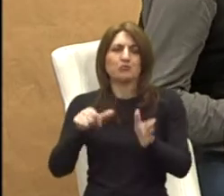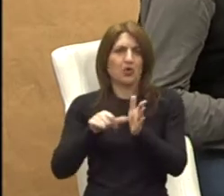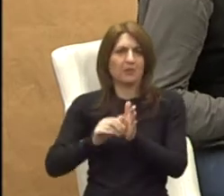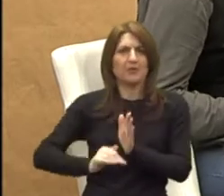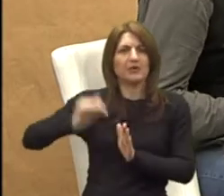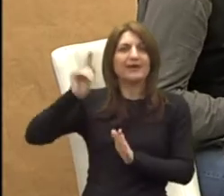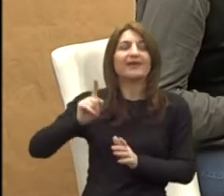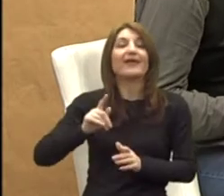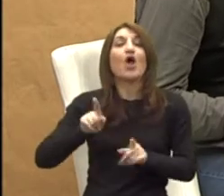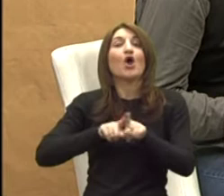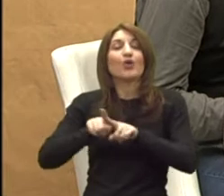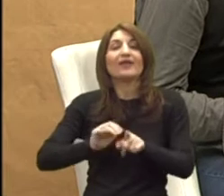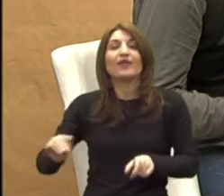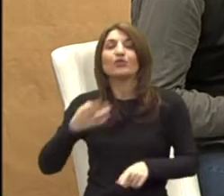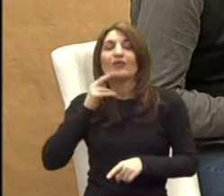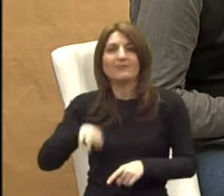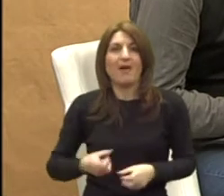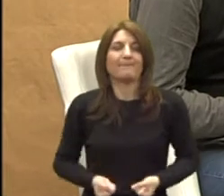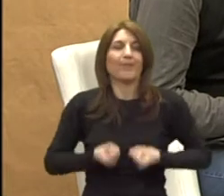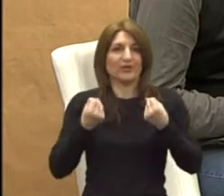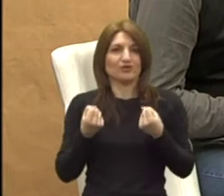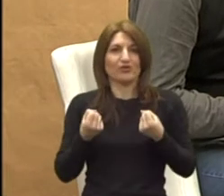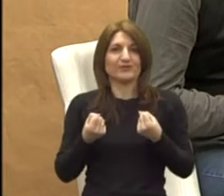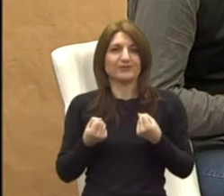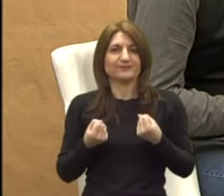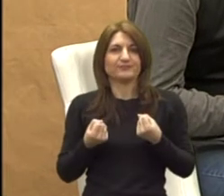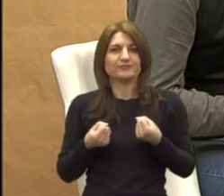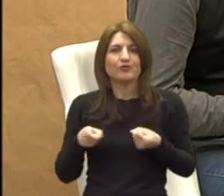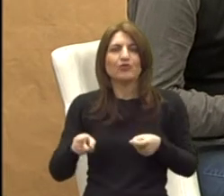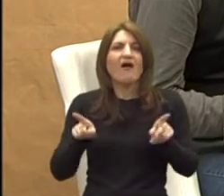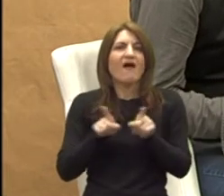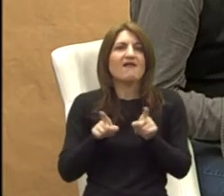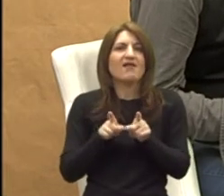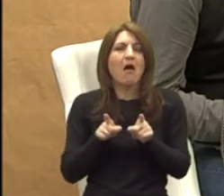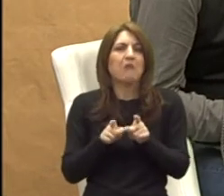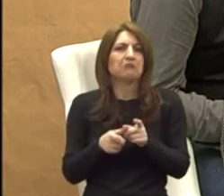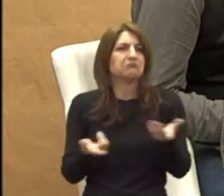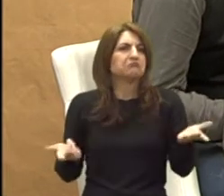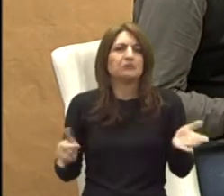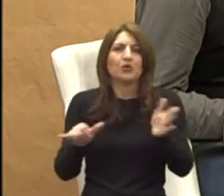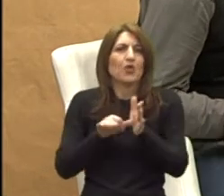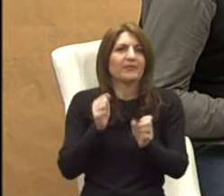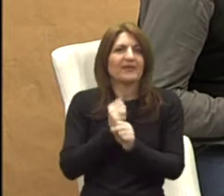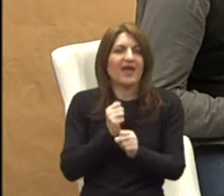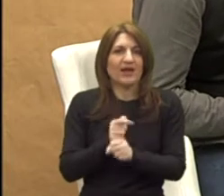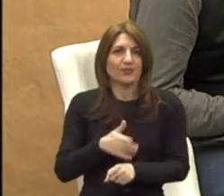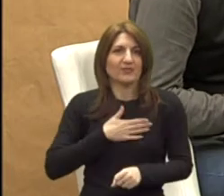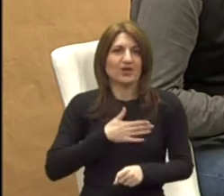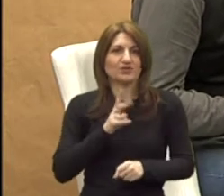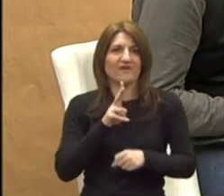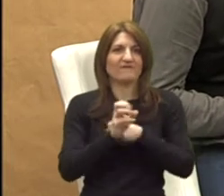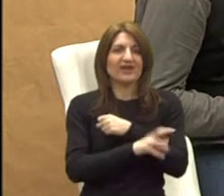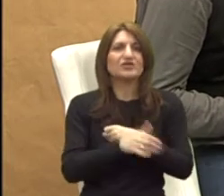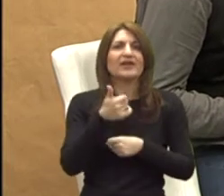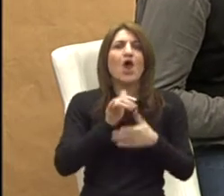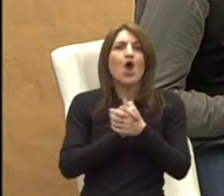za roditelje djece koje imaju djece s teškoćama. To je kao jedan uobičajeni vid u našem radu. Jedna kolegica je na jednom prilikom